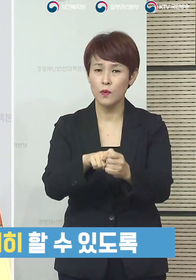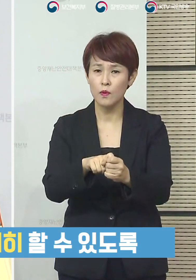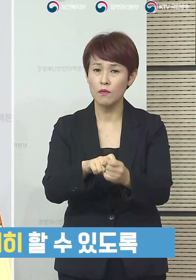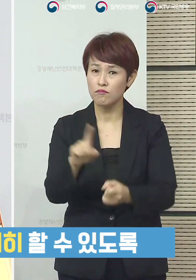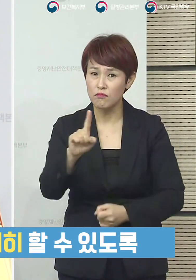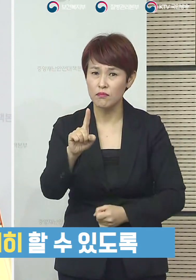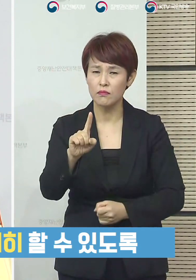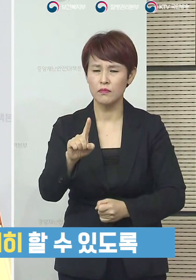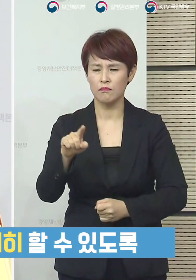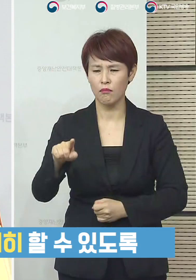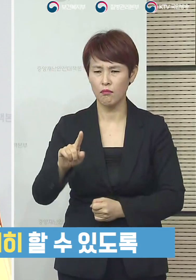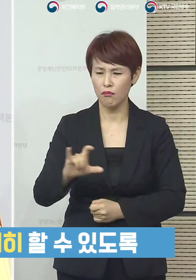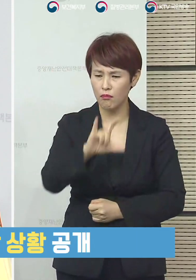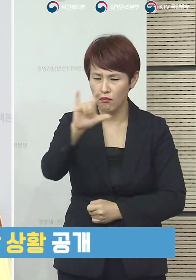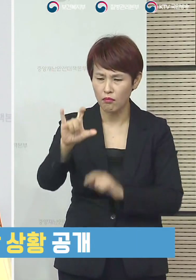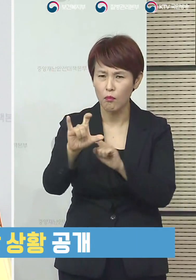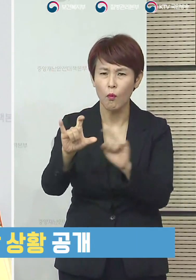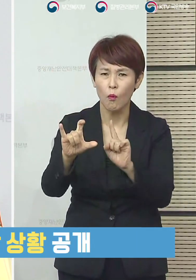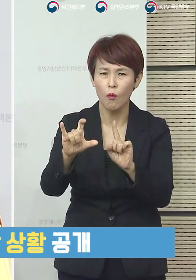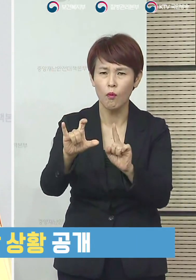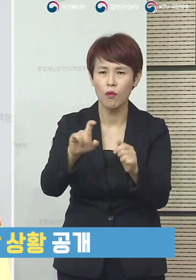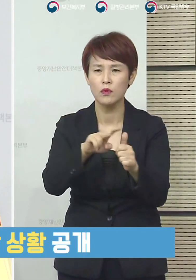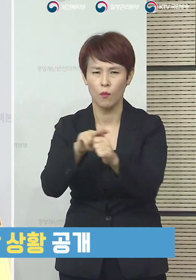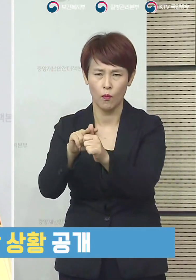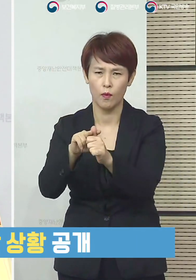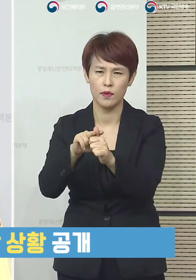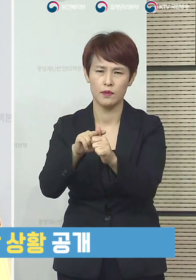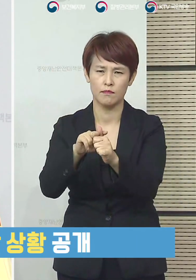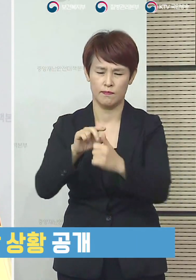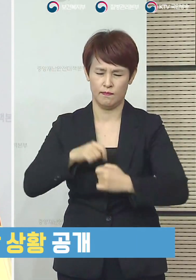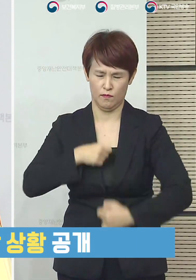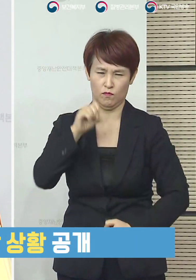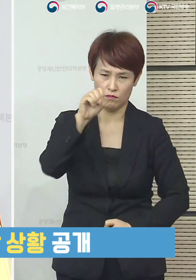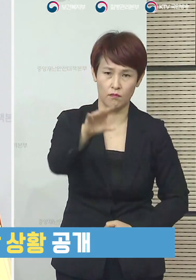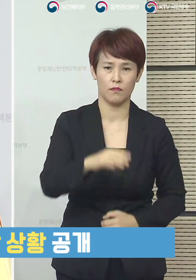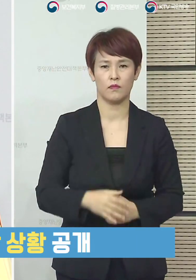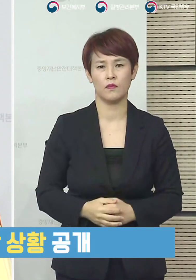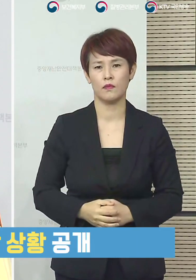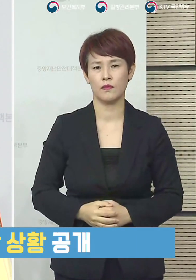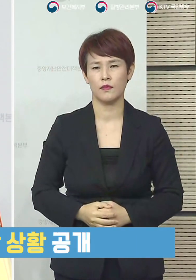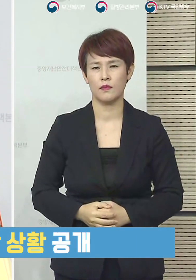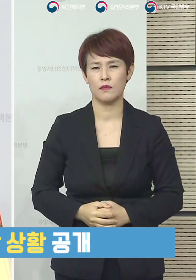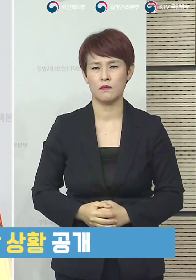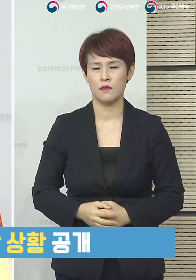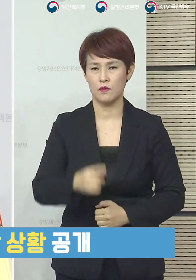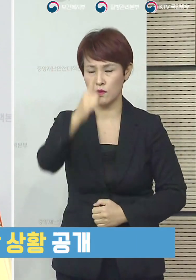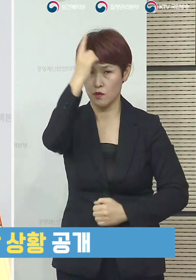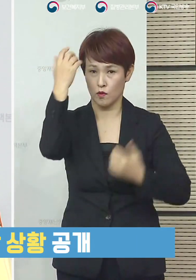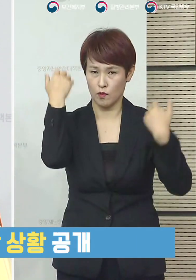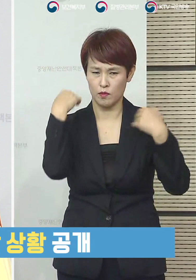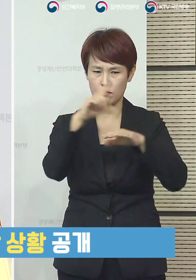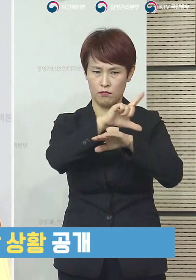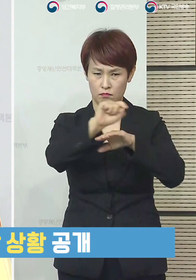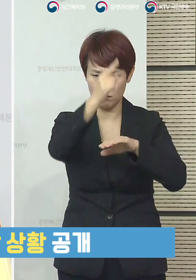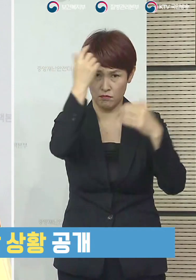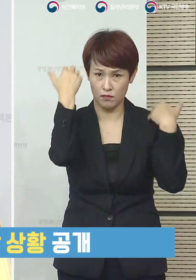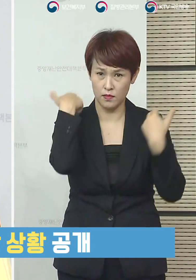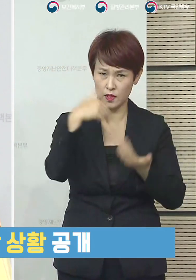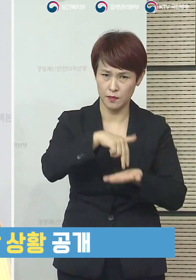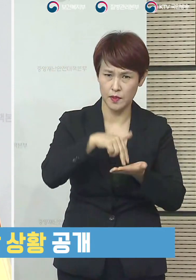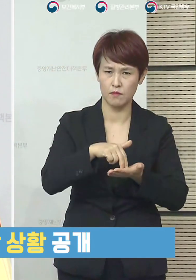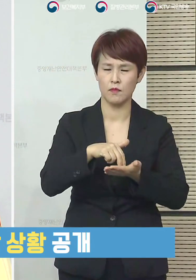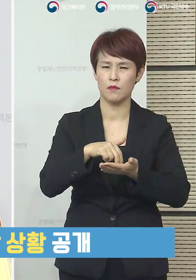이 질병에 대한 정확한 정보 그리고 신속하고 투명하게 정부와 지자체의